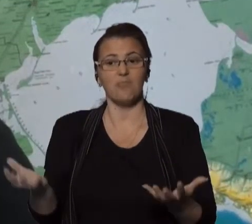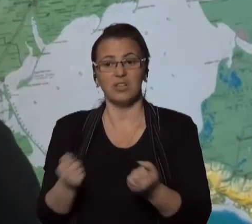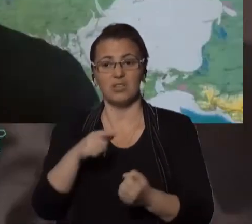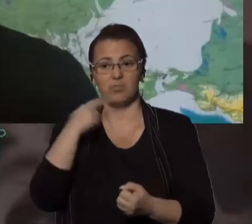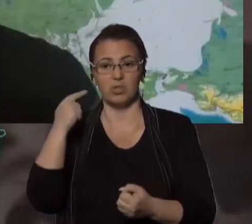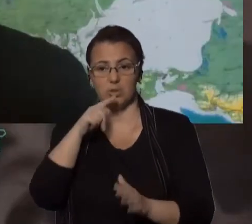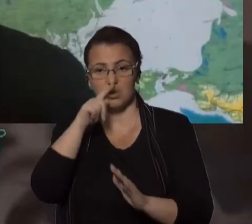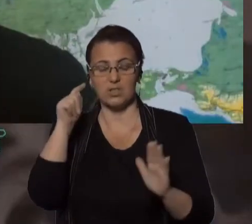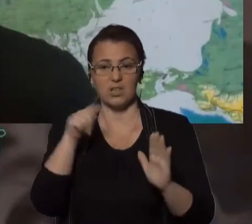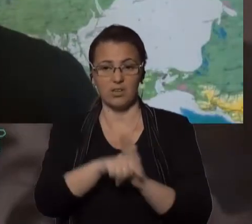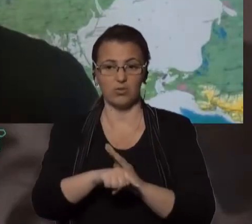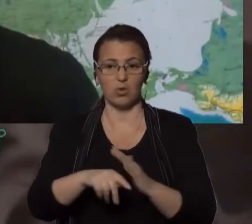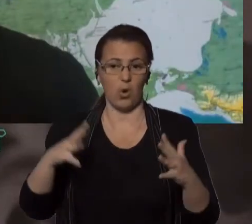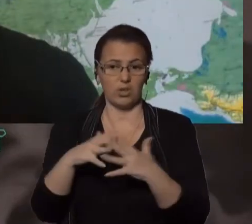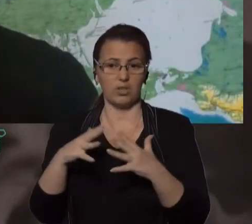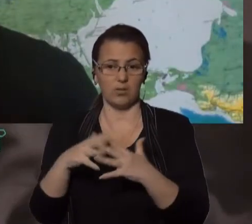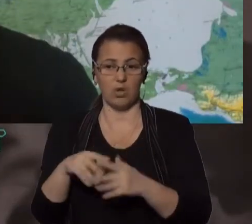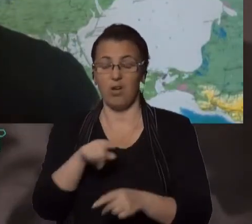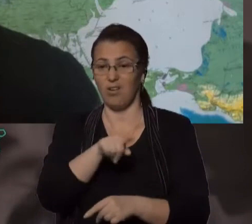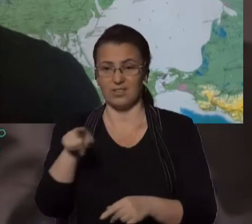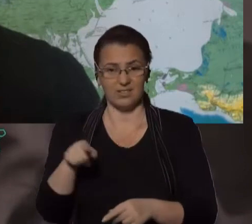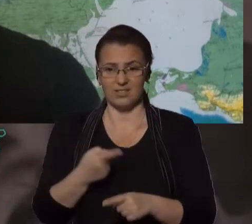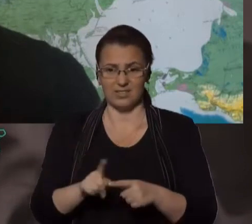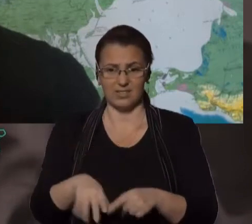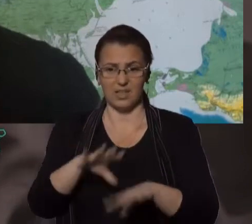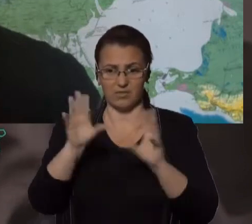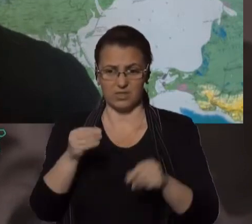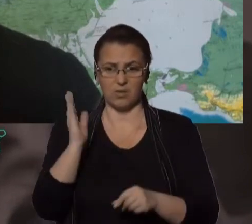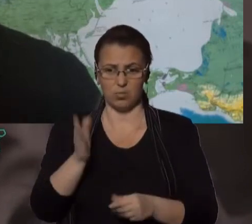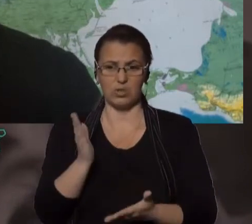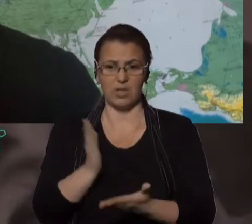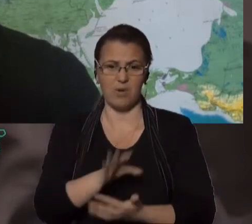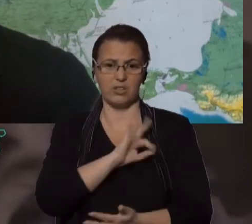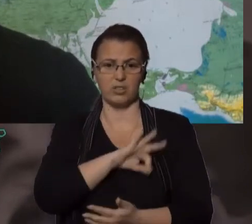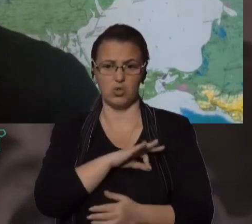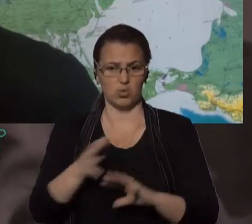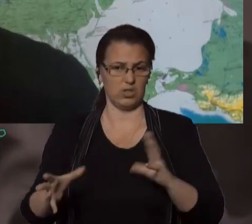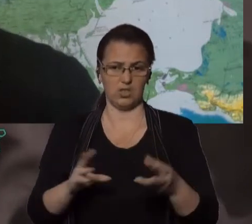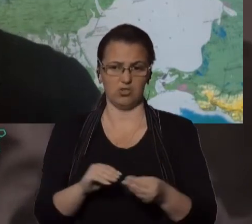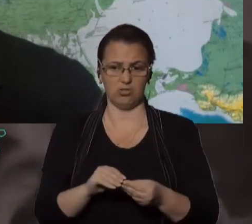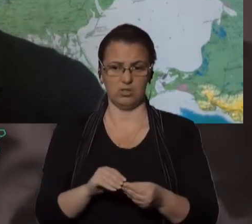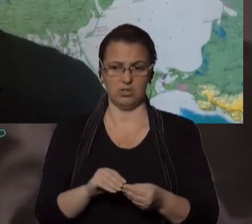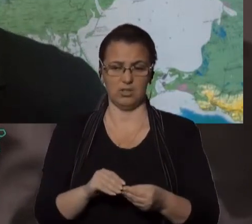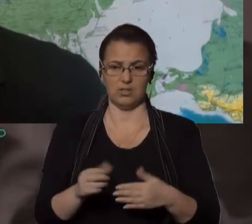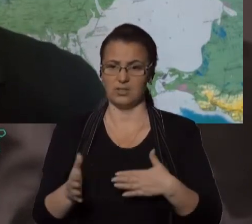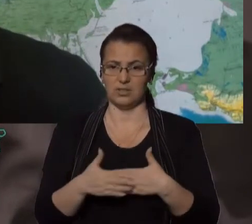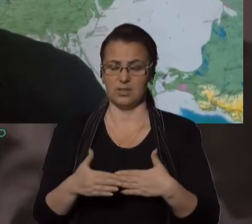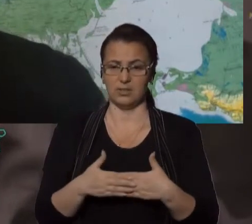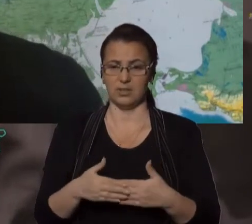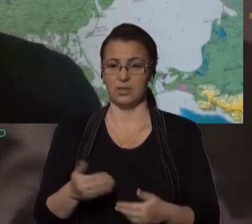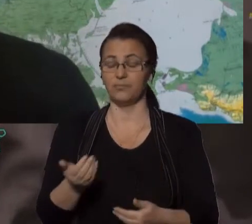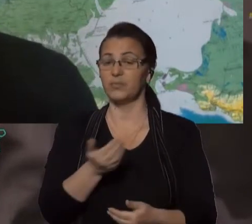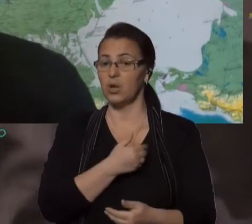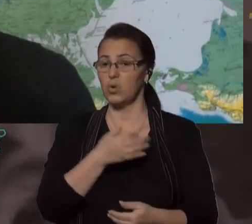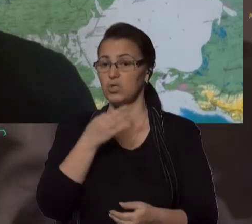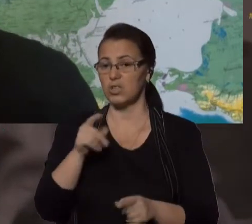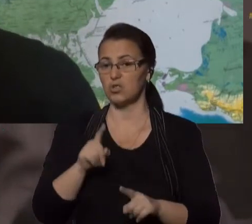війну, всі ці дії обов'язково матимуть юридичні наслідки. Але я хочу сказати, що і